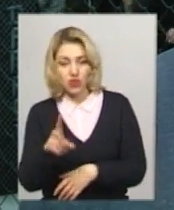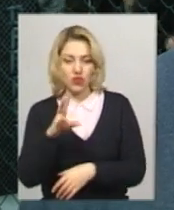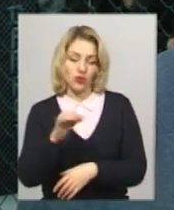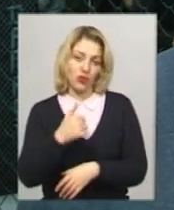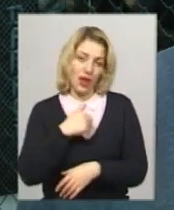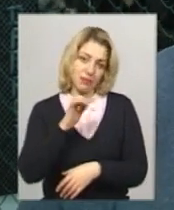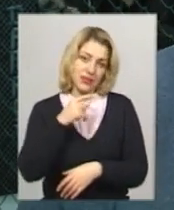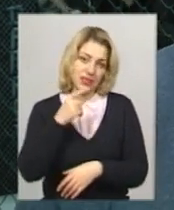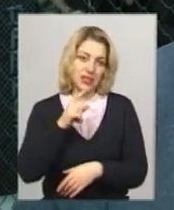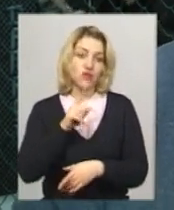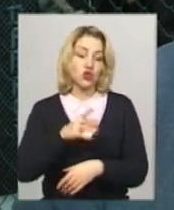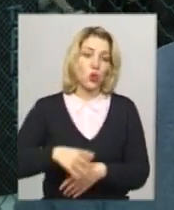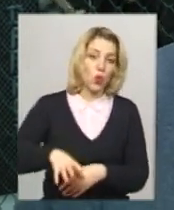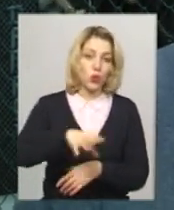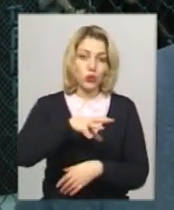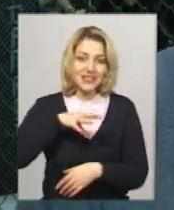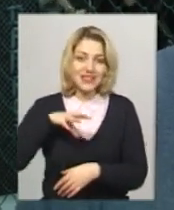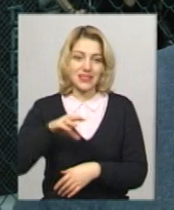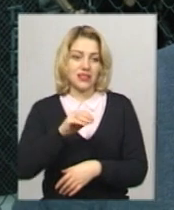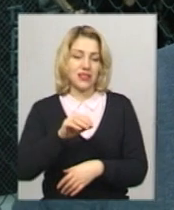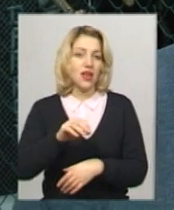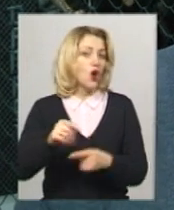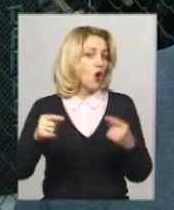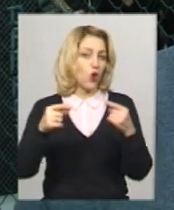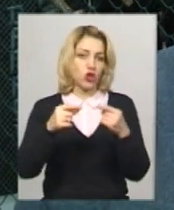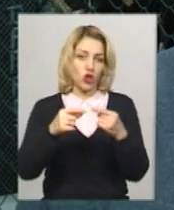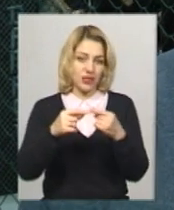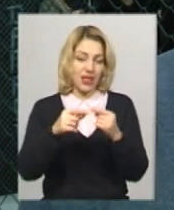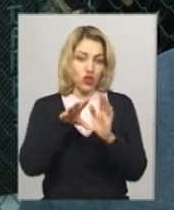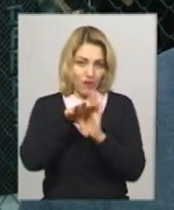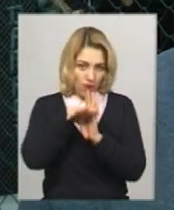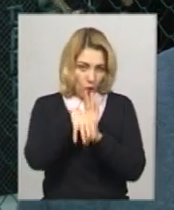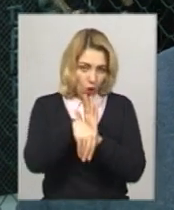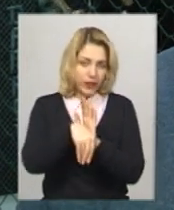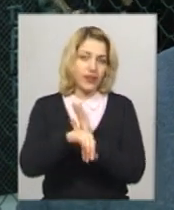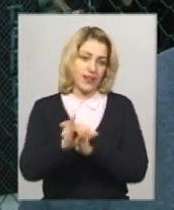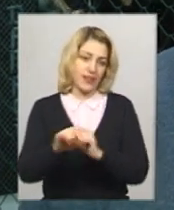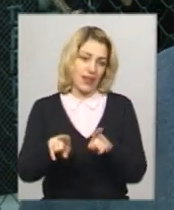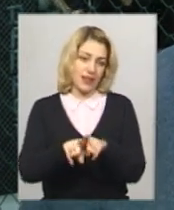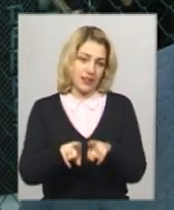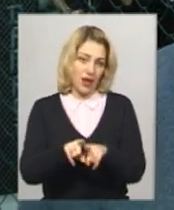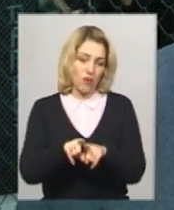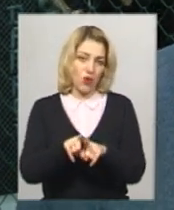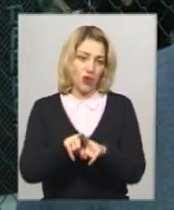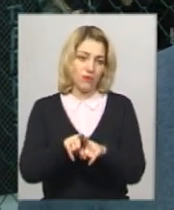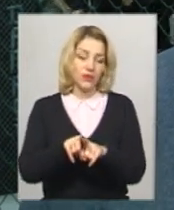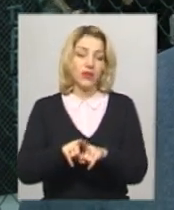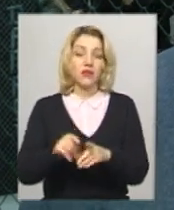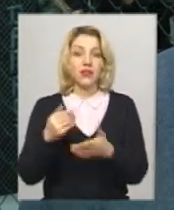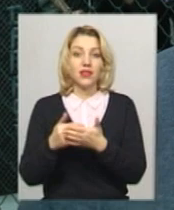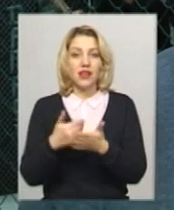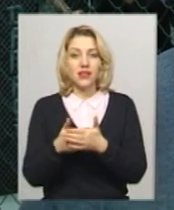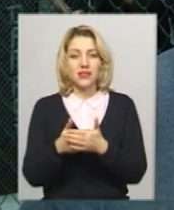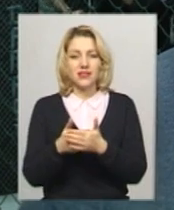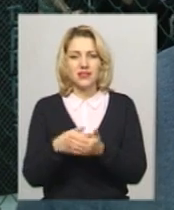сказав, що всі однозначно ходять і так же саме десь орієнтовно